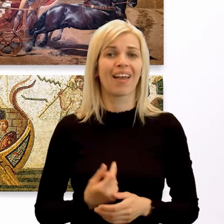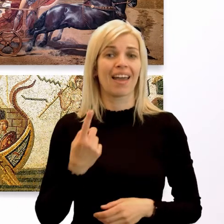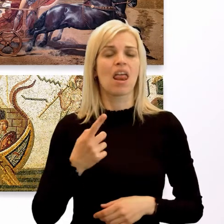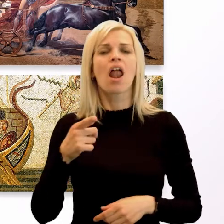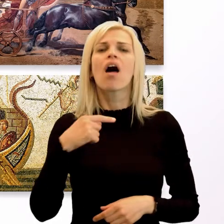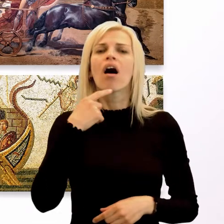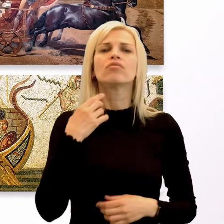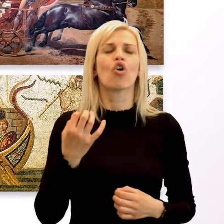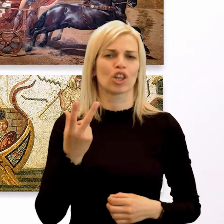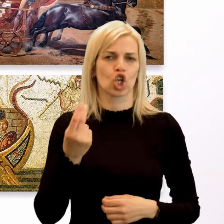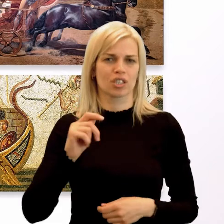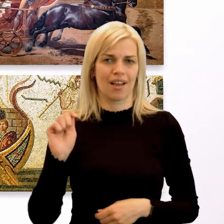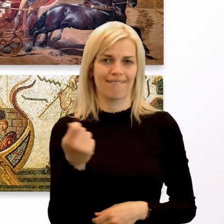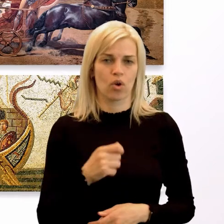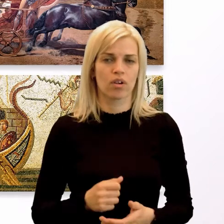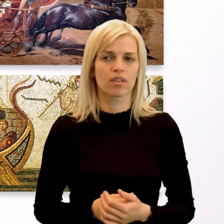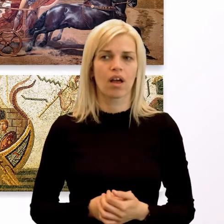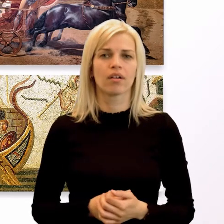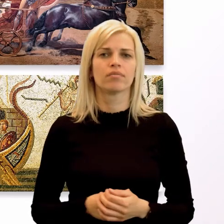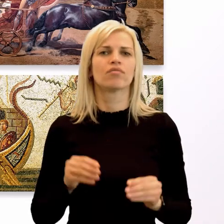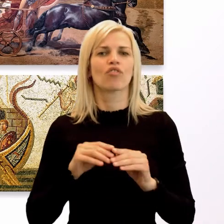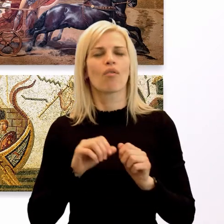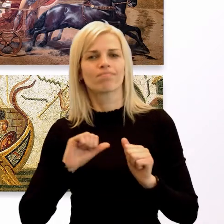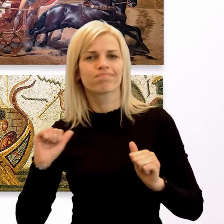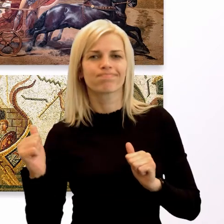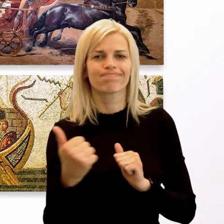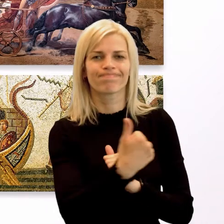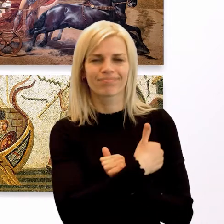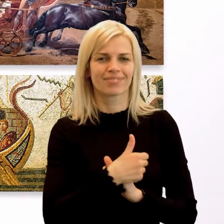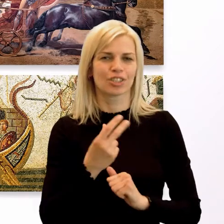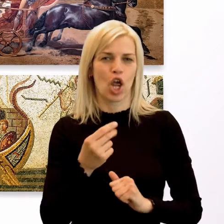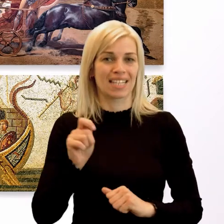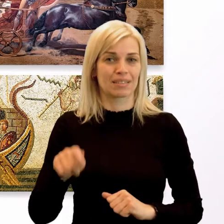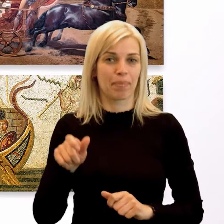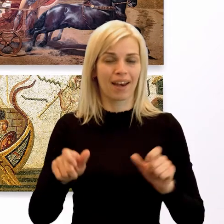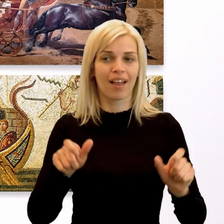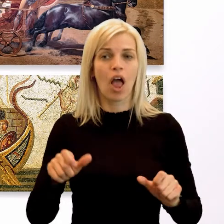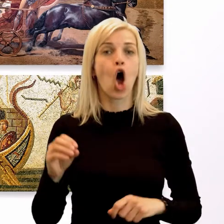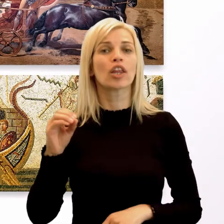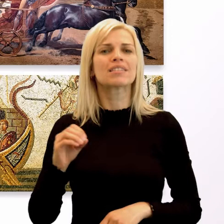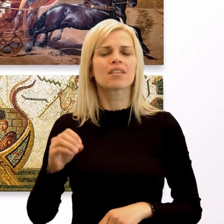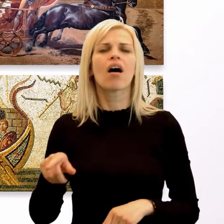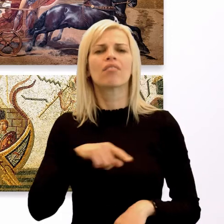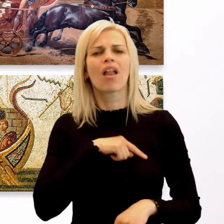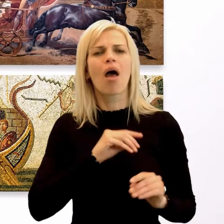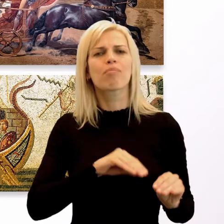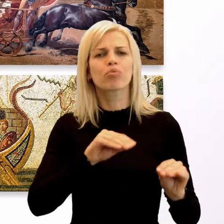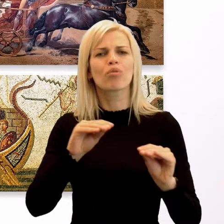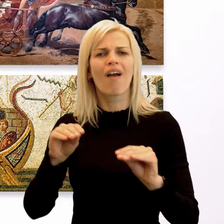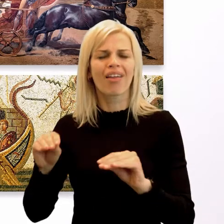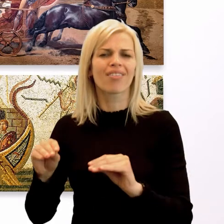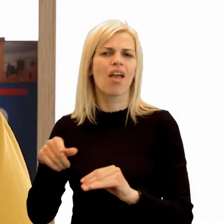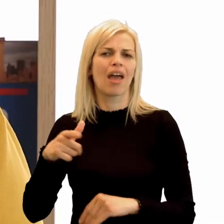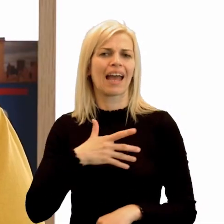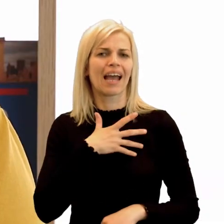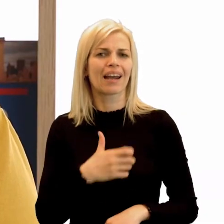vojne, o obliehaní Troji Spartianmi, Odisea hovorí o dlhom putovaní Bájneho hrdinu na svoj rodný ostrov